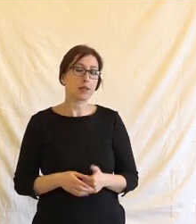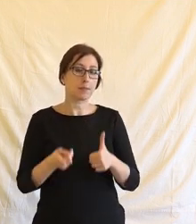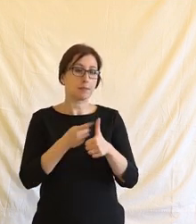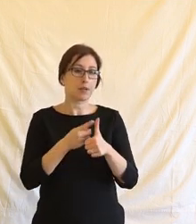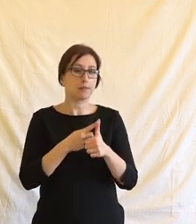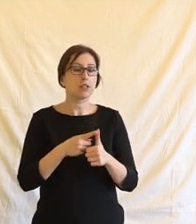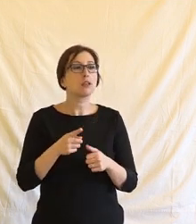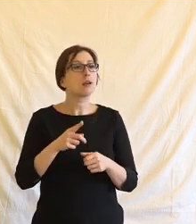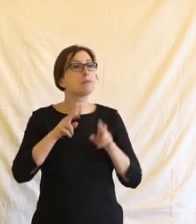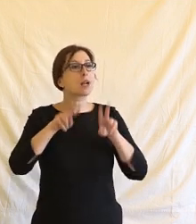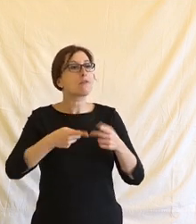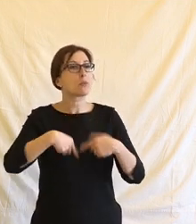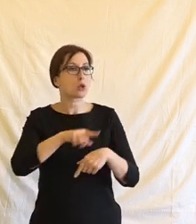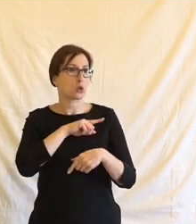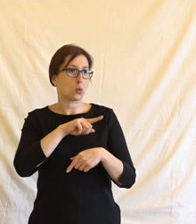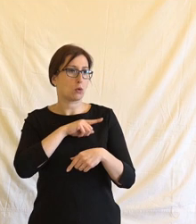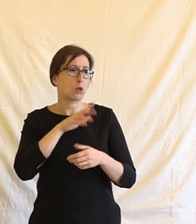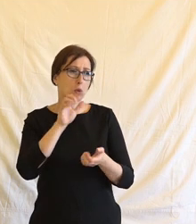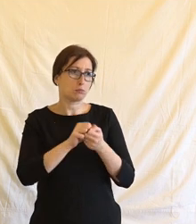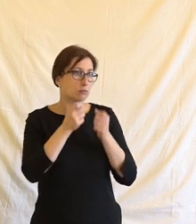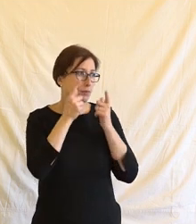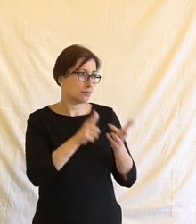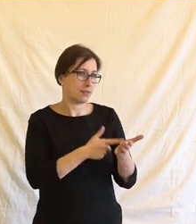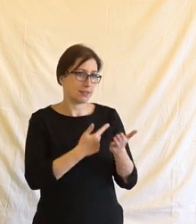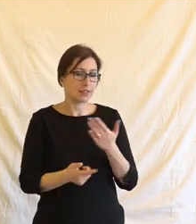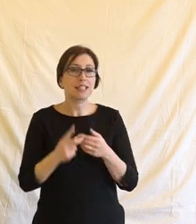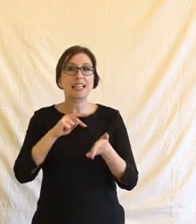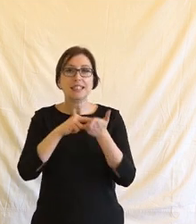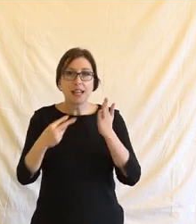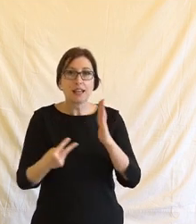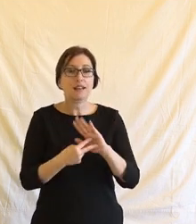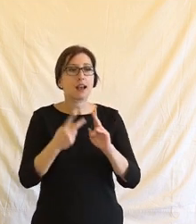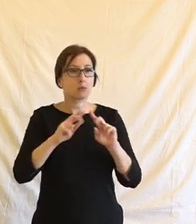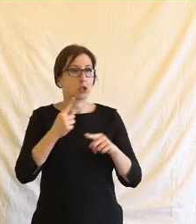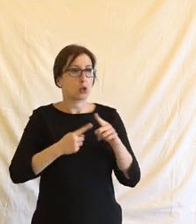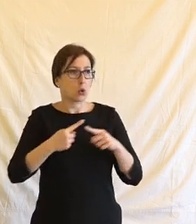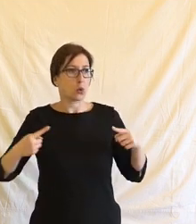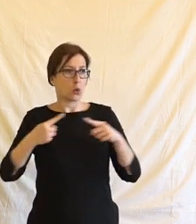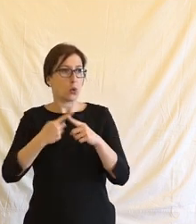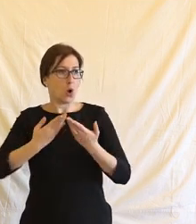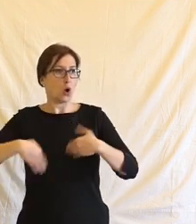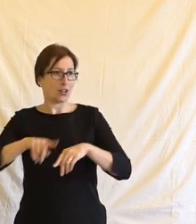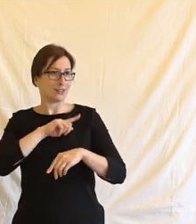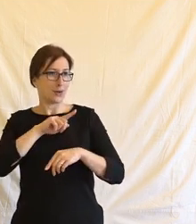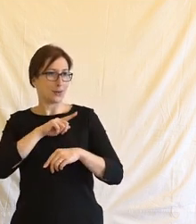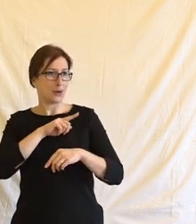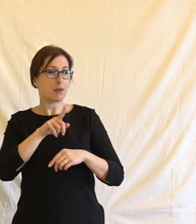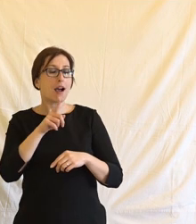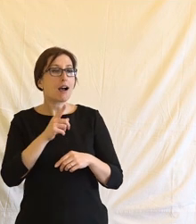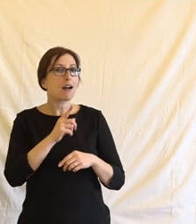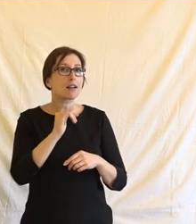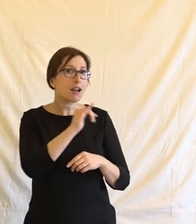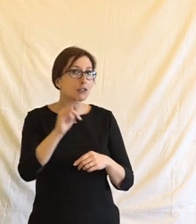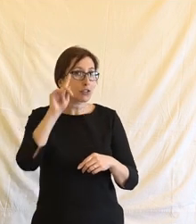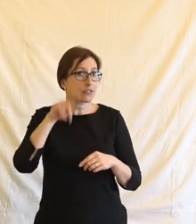právo na soukromí. Asi nikoho nepřekvapí, že technologie mohou být v konfliktu s ochranou soukromí, ale ne každý ví,